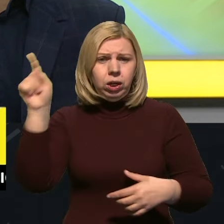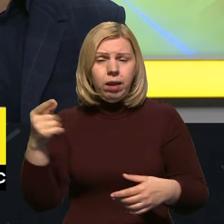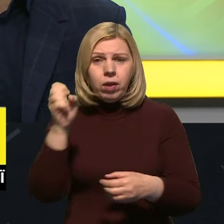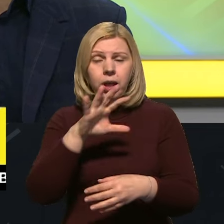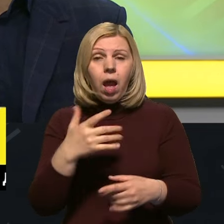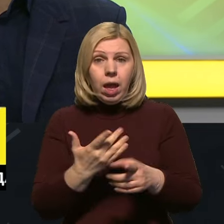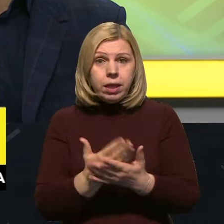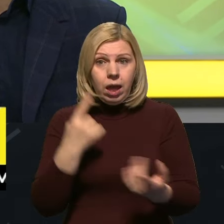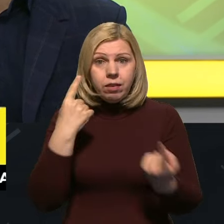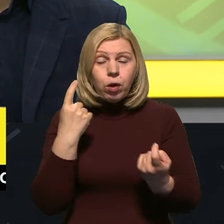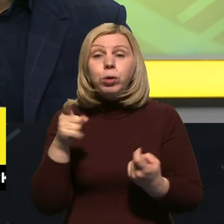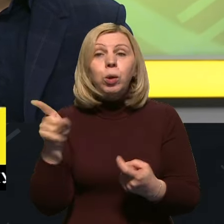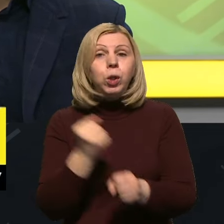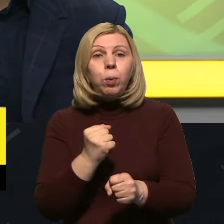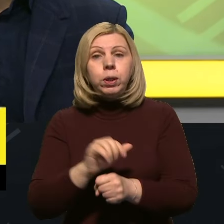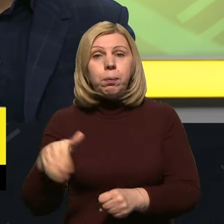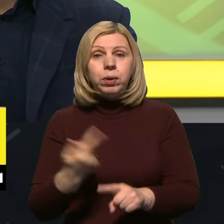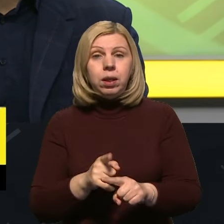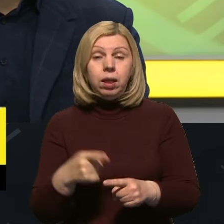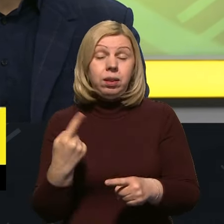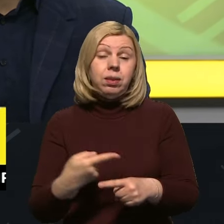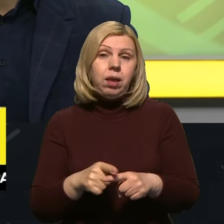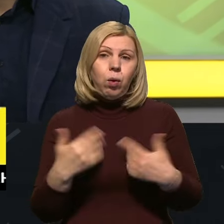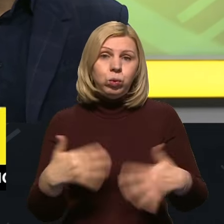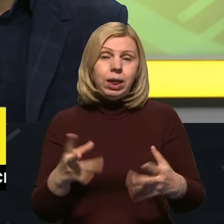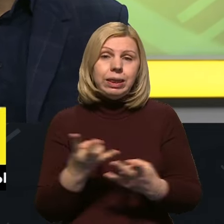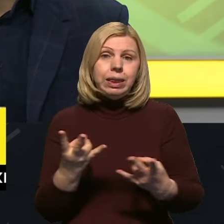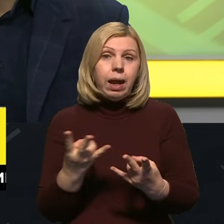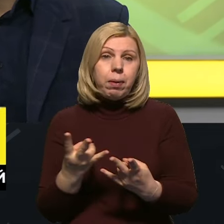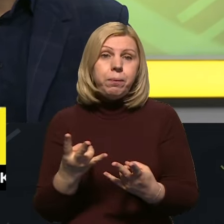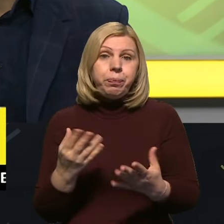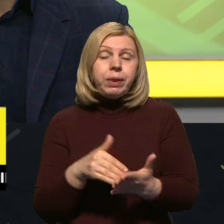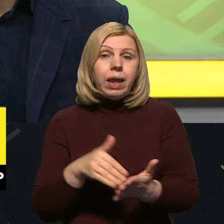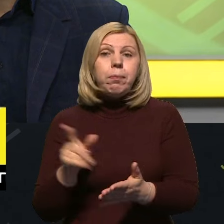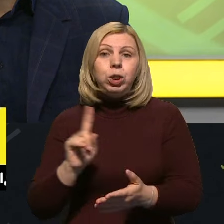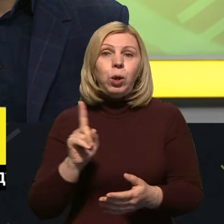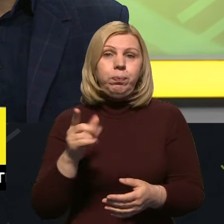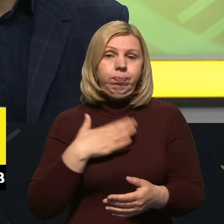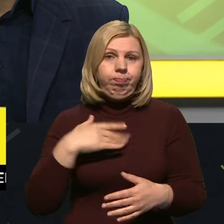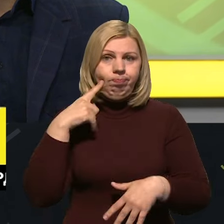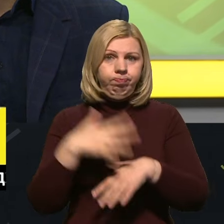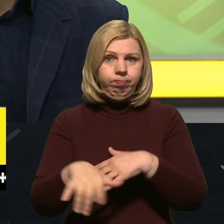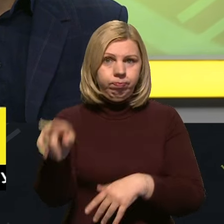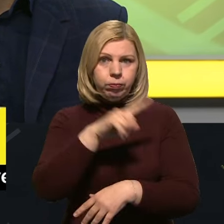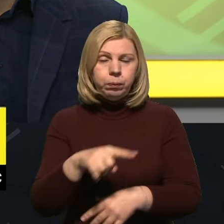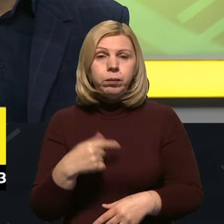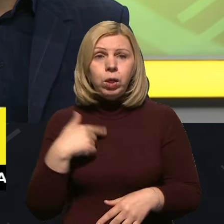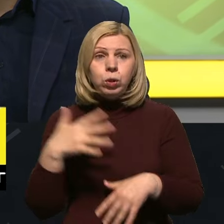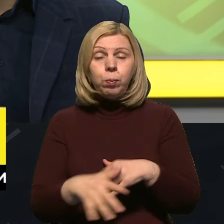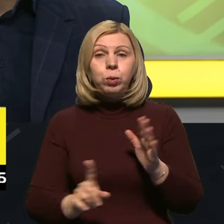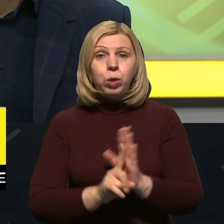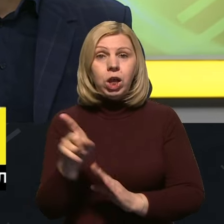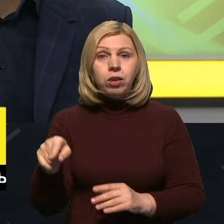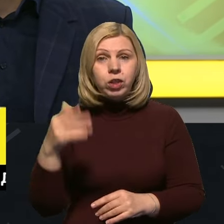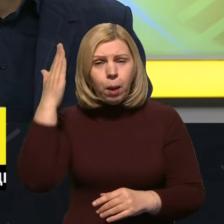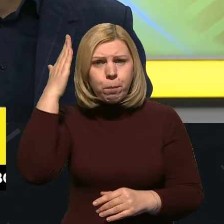Щось є інформація, він буде робити після цього. Це вже треба, щоб наші партнери розуміли це. Зрозуміло. Тобто спочатку вони